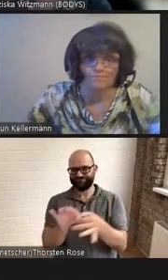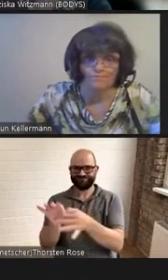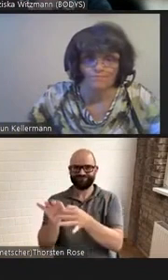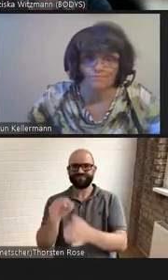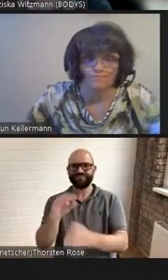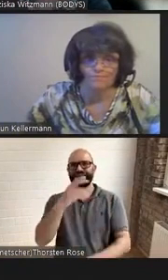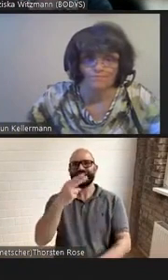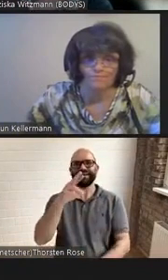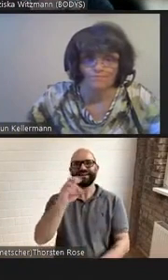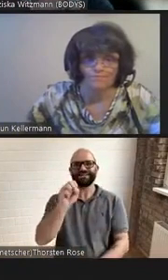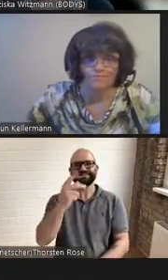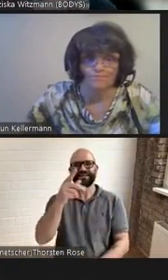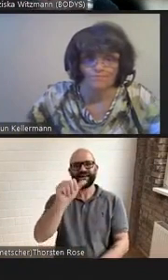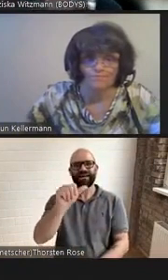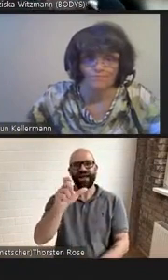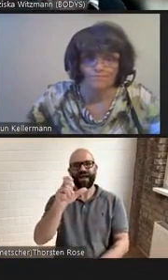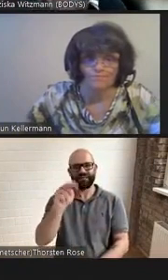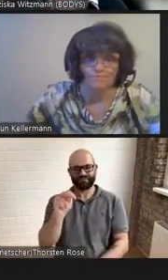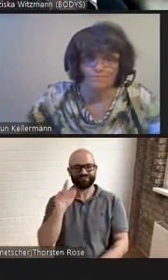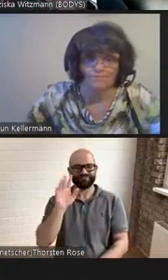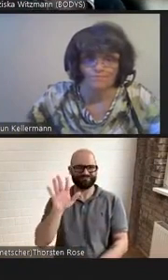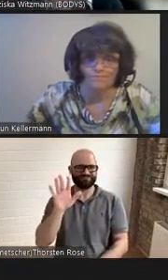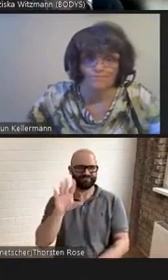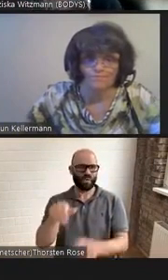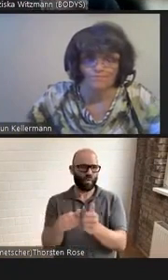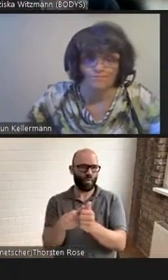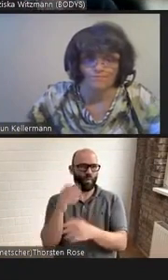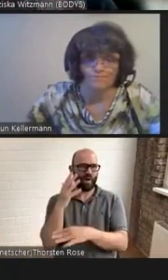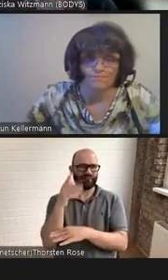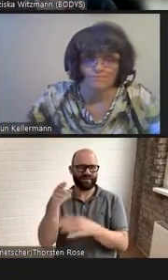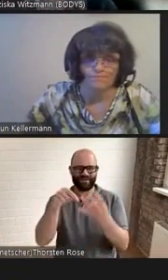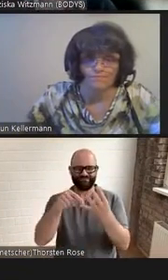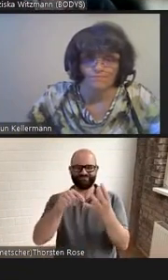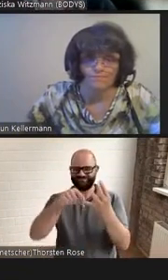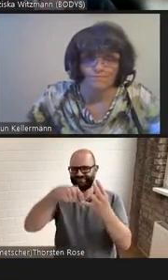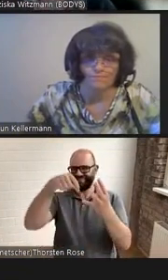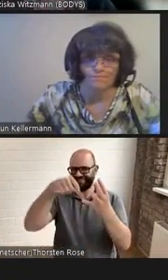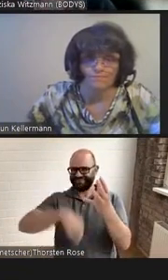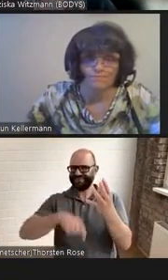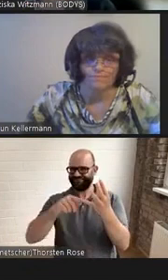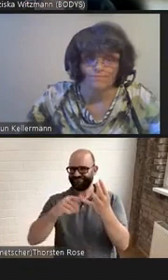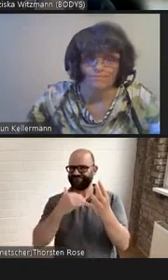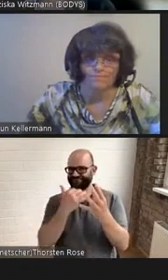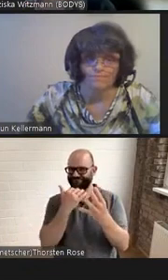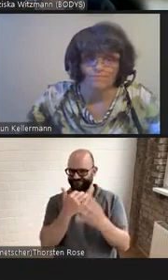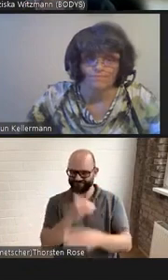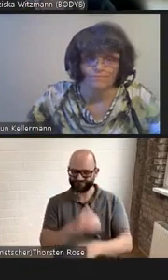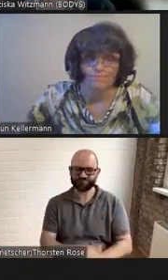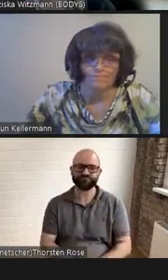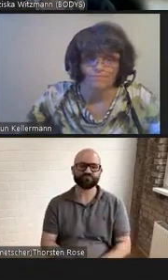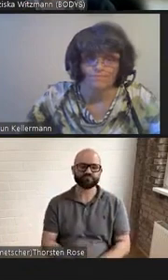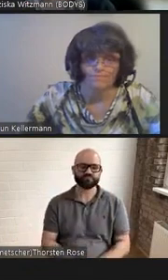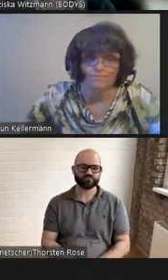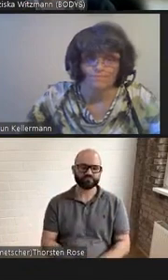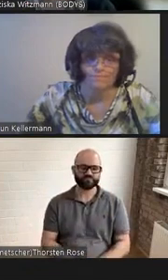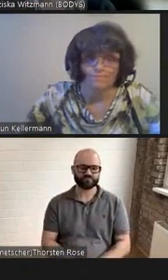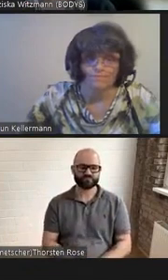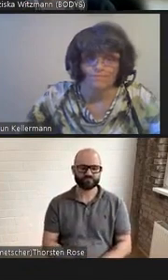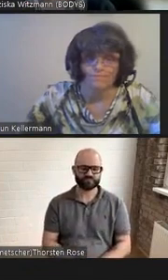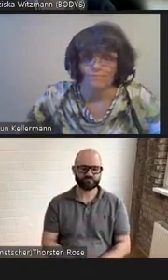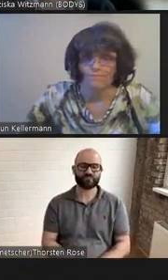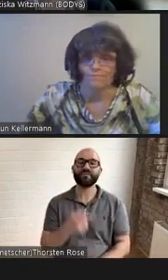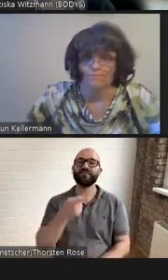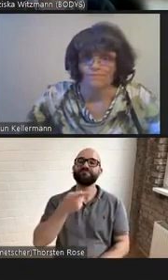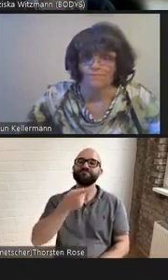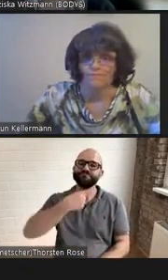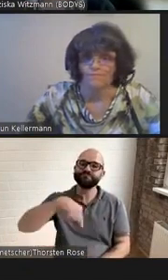Kurheferrat später noch vertiefen. Wir fragen uns, welche anderen